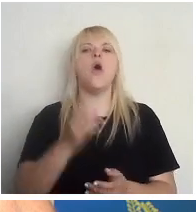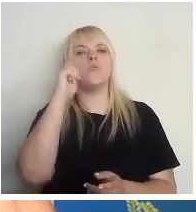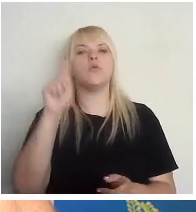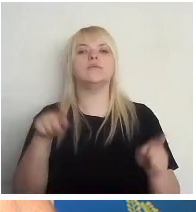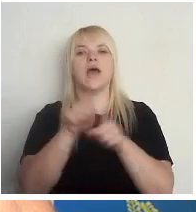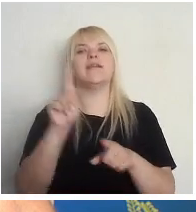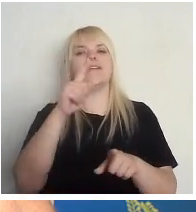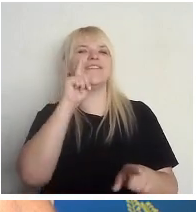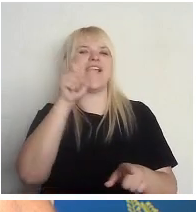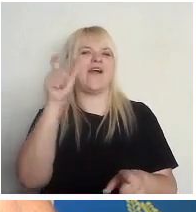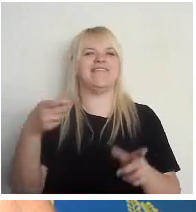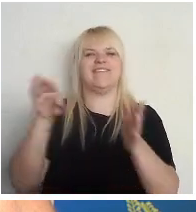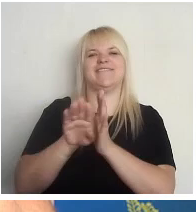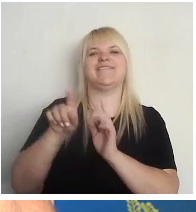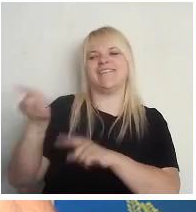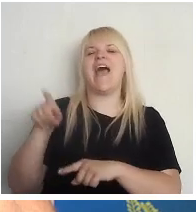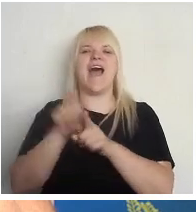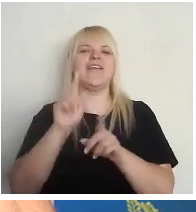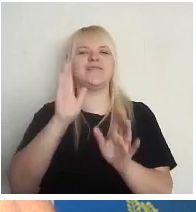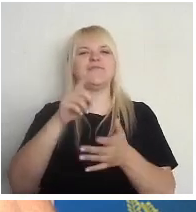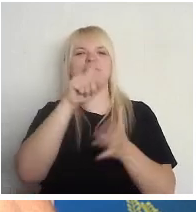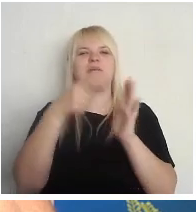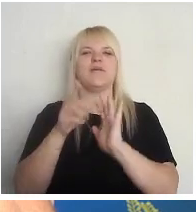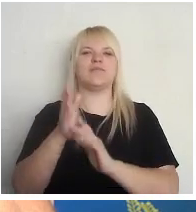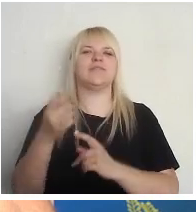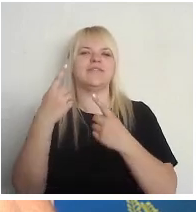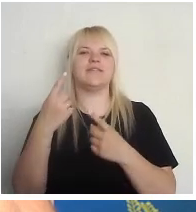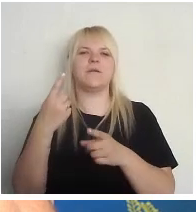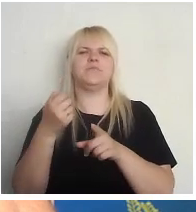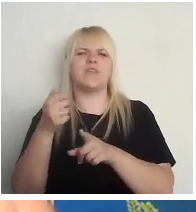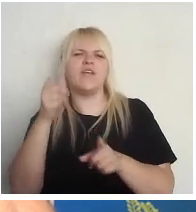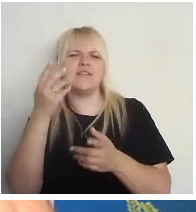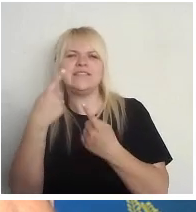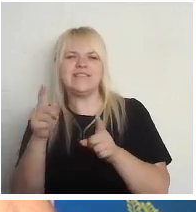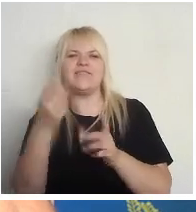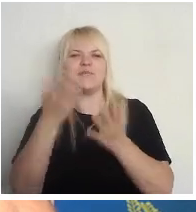jaunieši, kuriem mēs pajautāsim, cits mums varbūt ir jaunāks nekā cits,